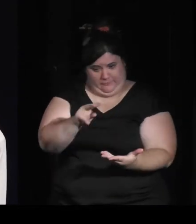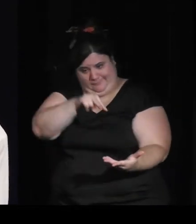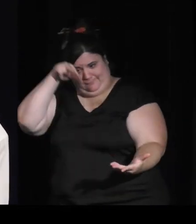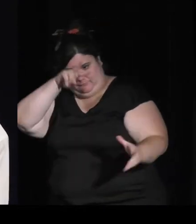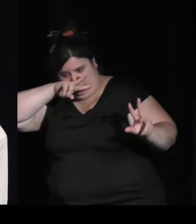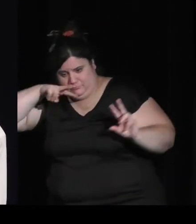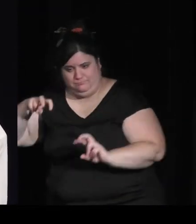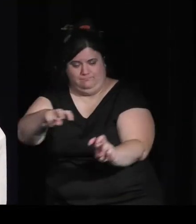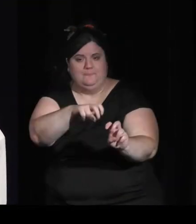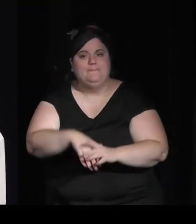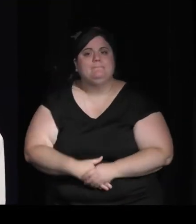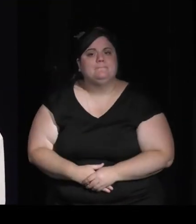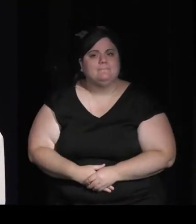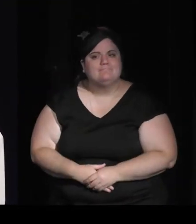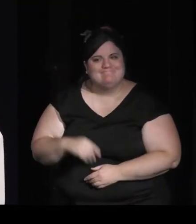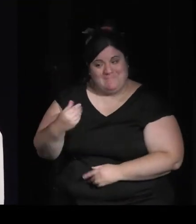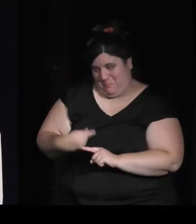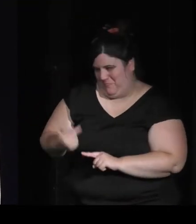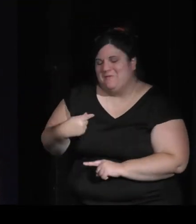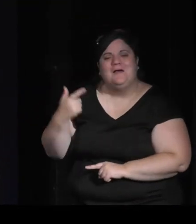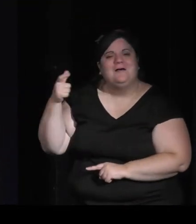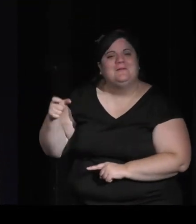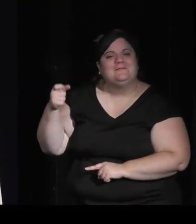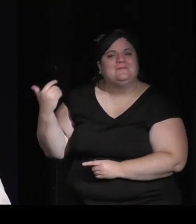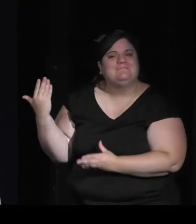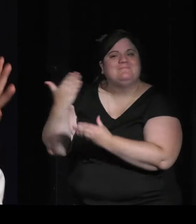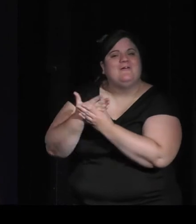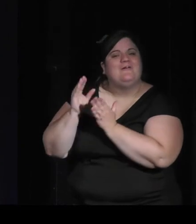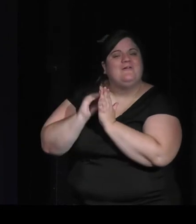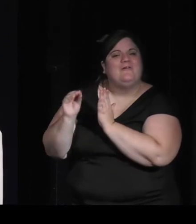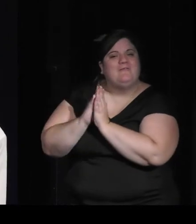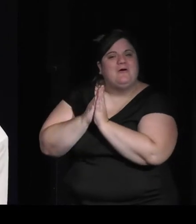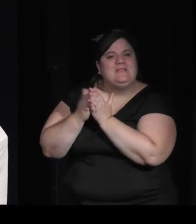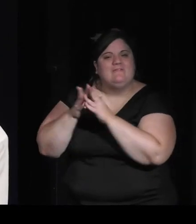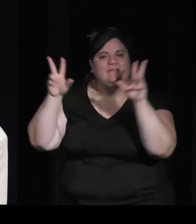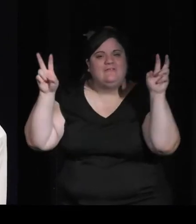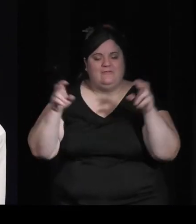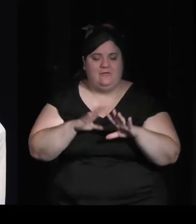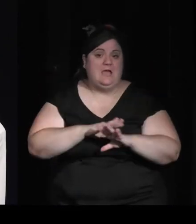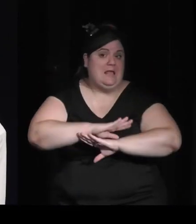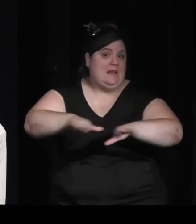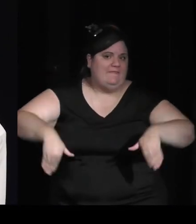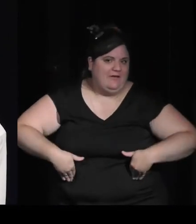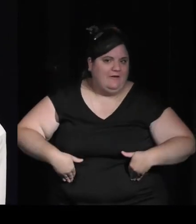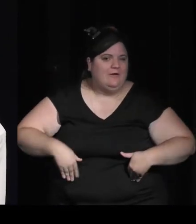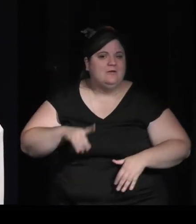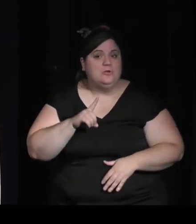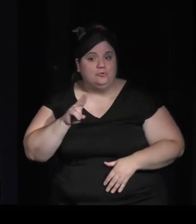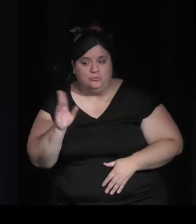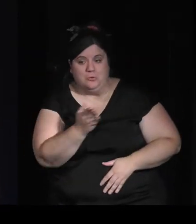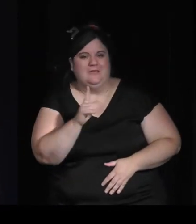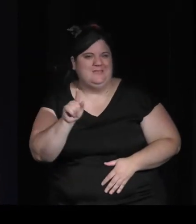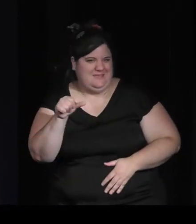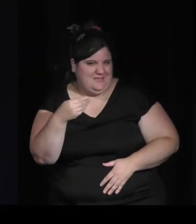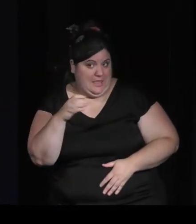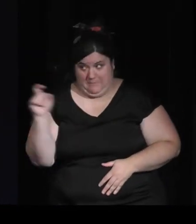participé à la fin du game. Donc, ce livre un peu très collectif, une douzaine de chercheurs, je